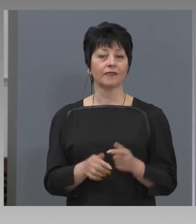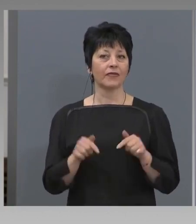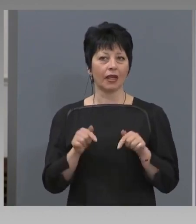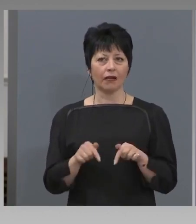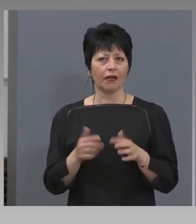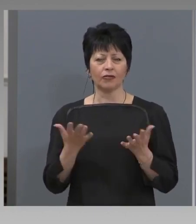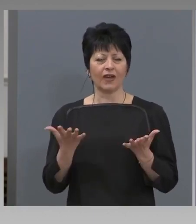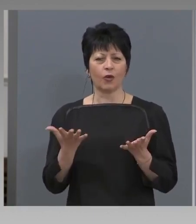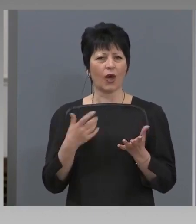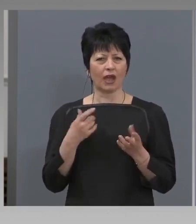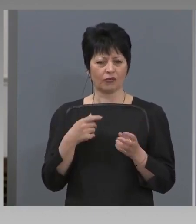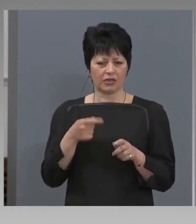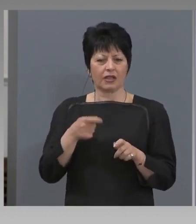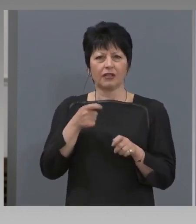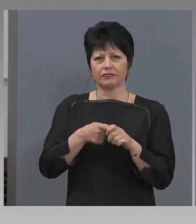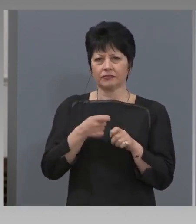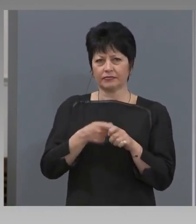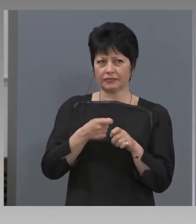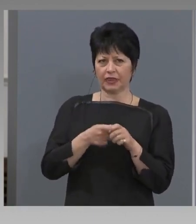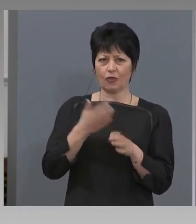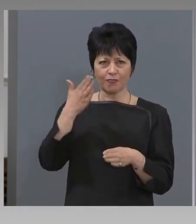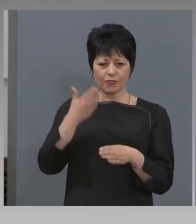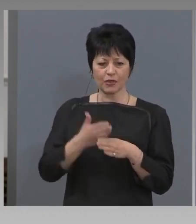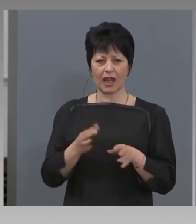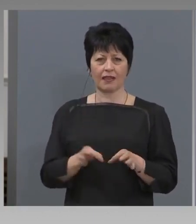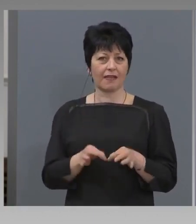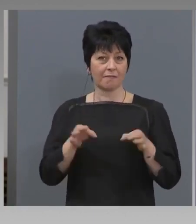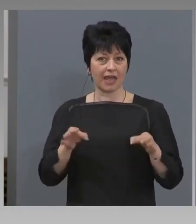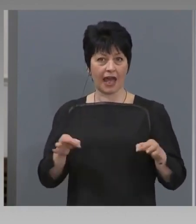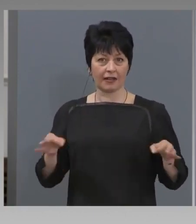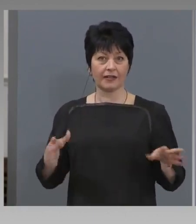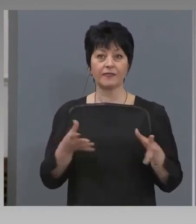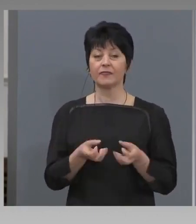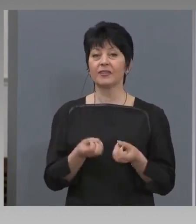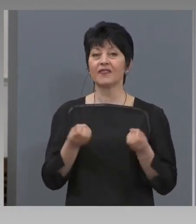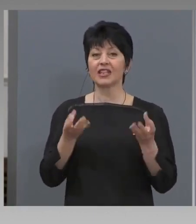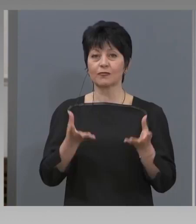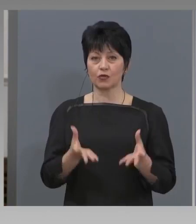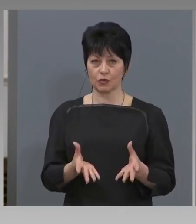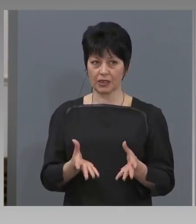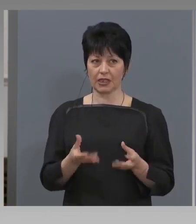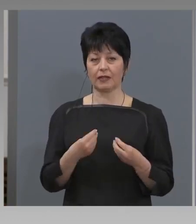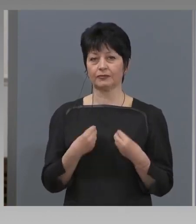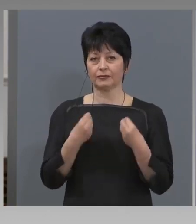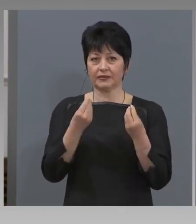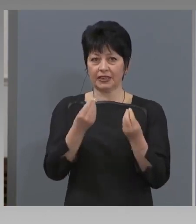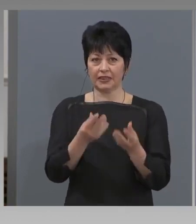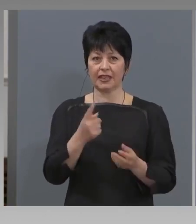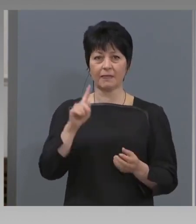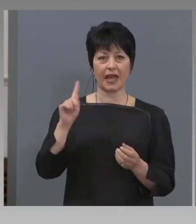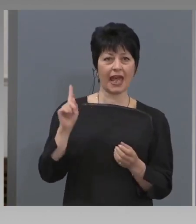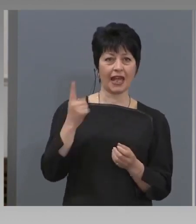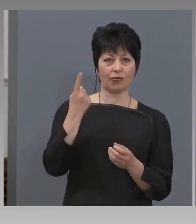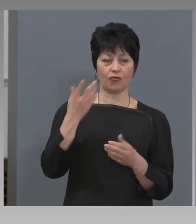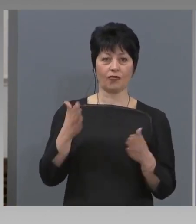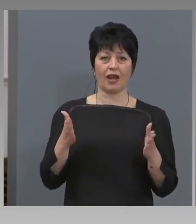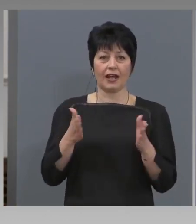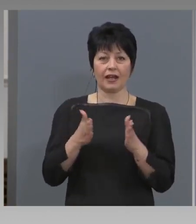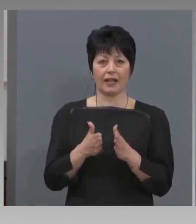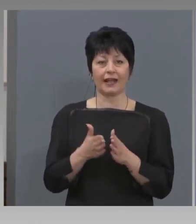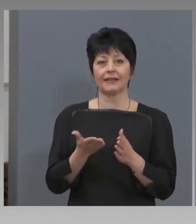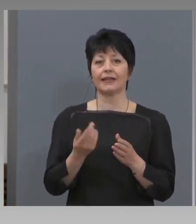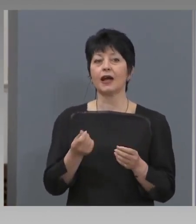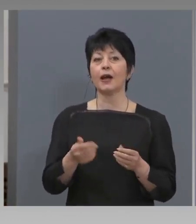което разработихме като последна мярка, това е възможността да отпуснем еднократна помощ за родителите, които ползват